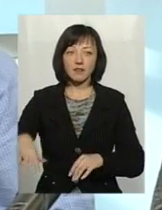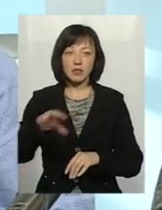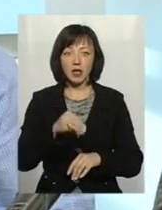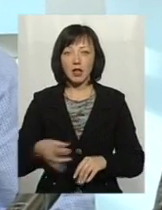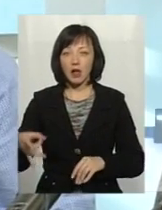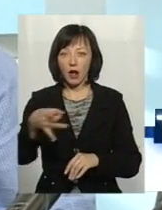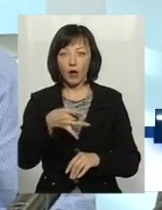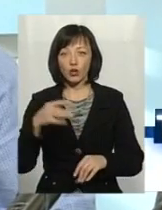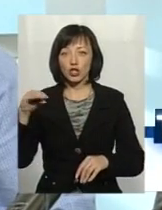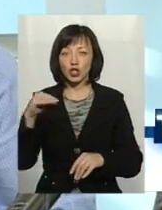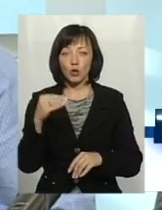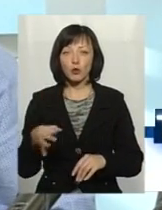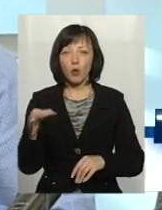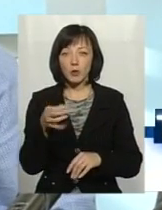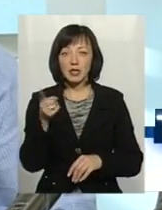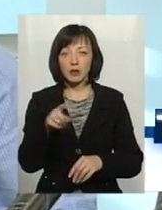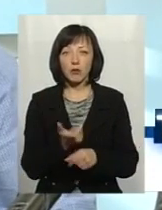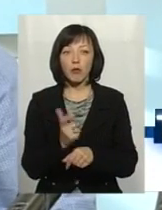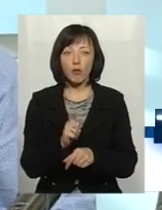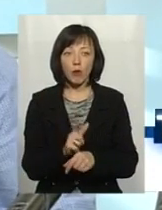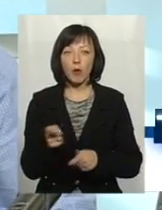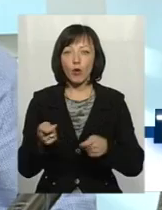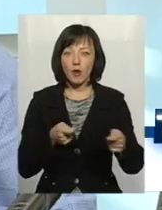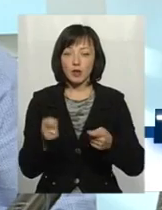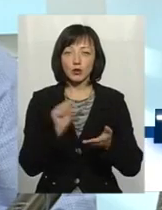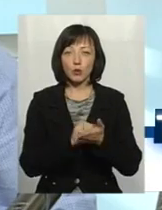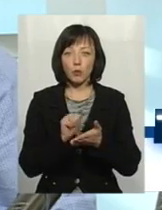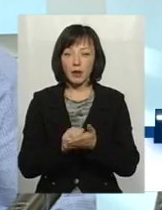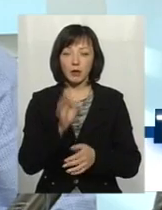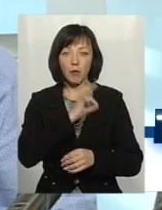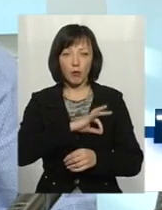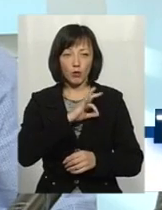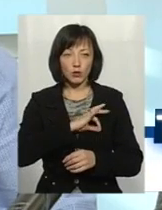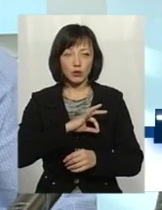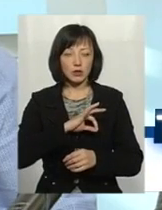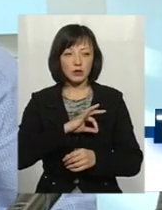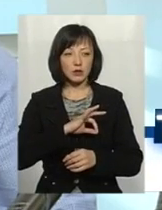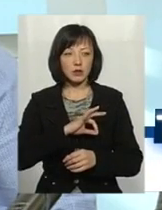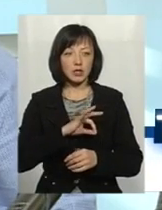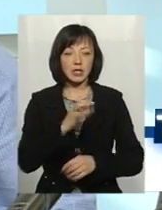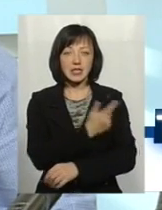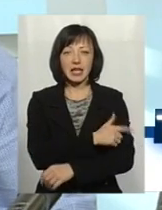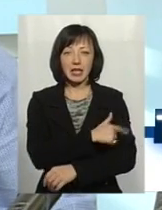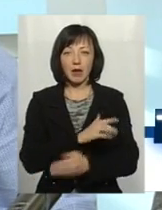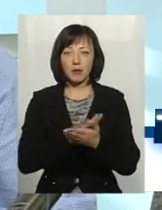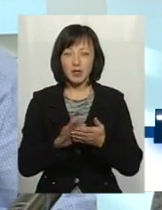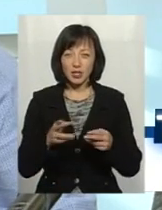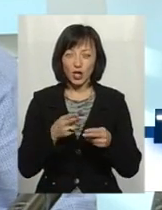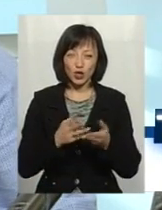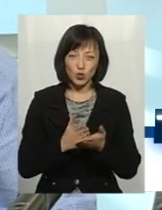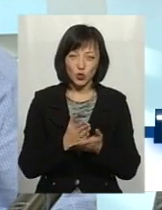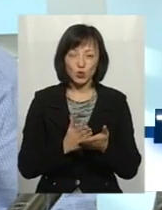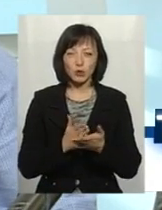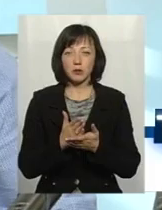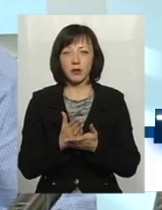Житомирської області, тем більше, поскольку по руководячим документам, которими пользуються в своїй практиці, санітарно-епідеміологічна служба,